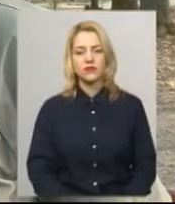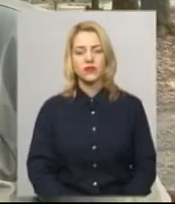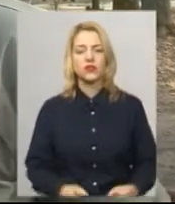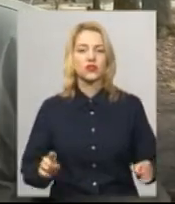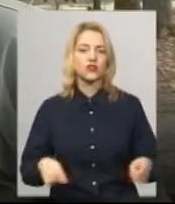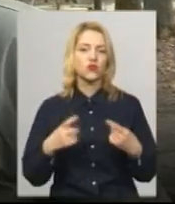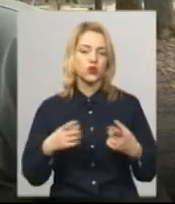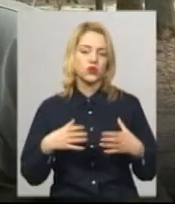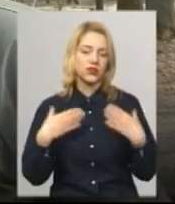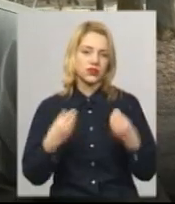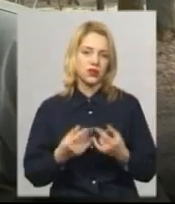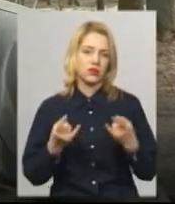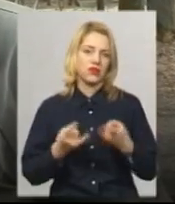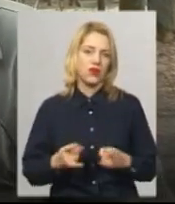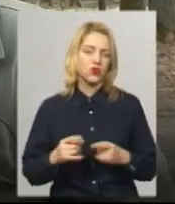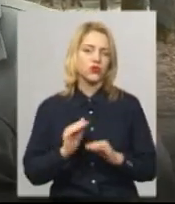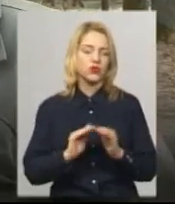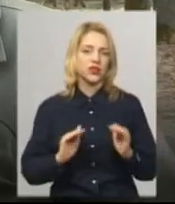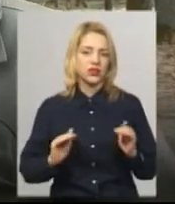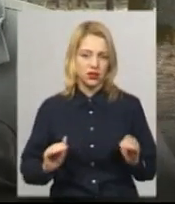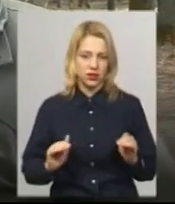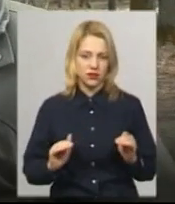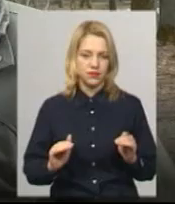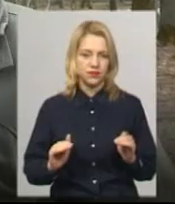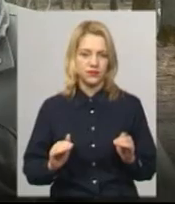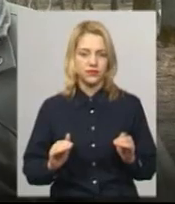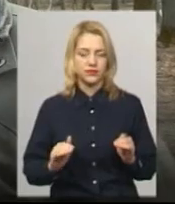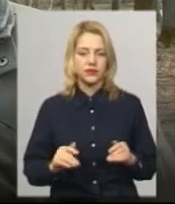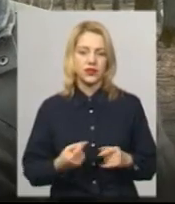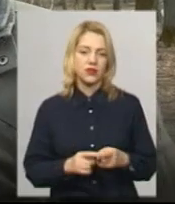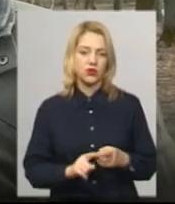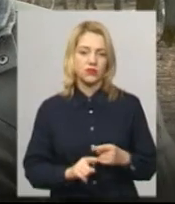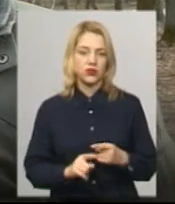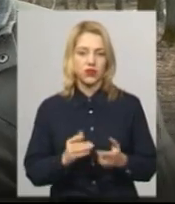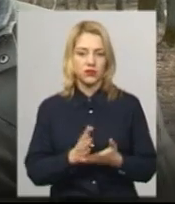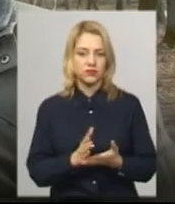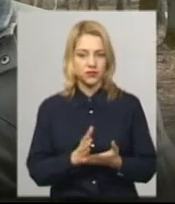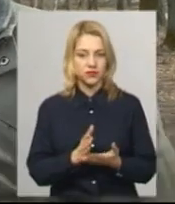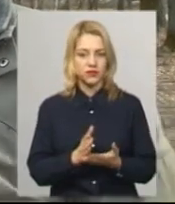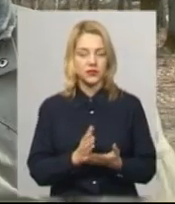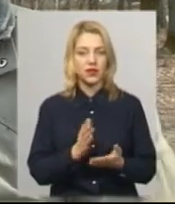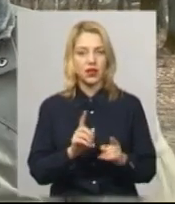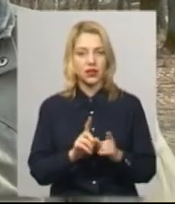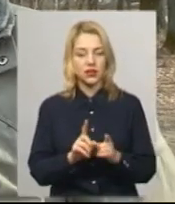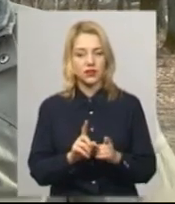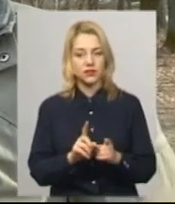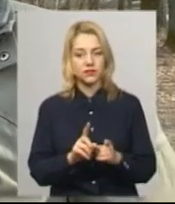сім'ї, народжуються діти. І в цьому є такий